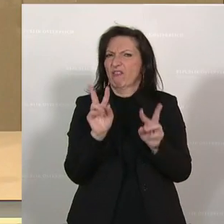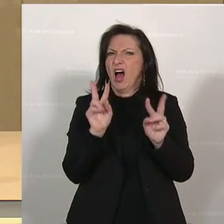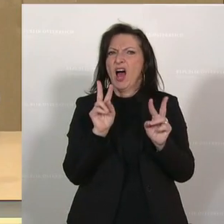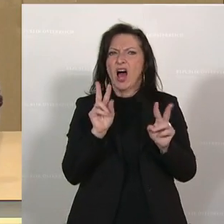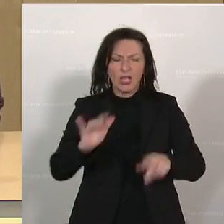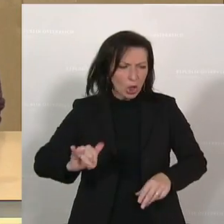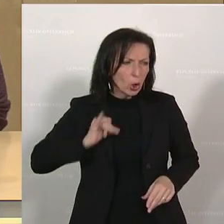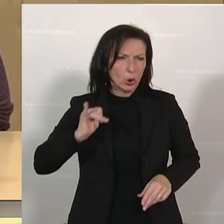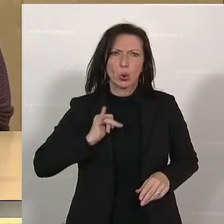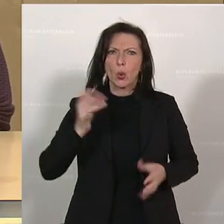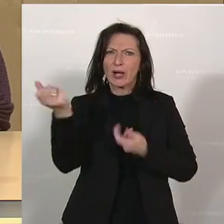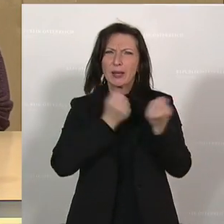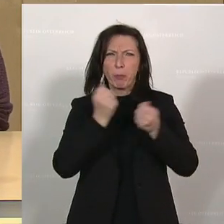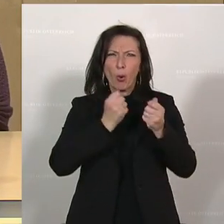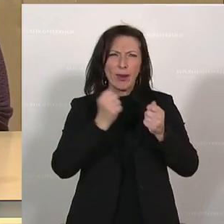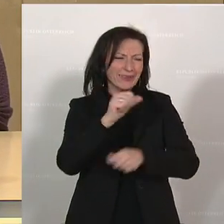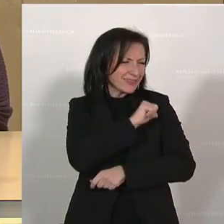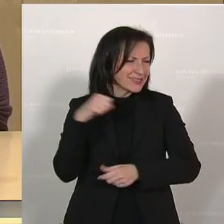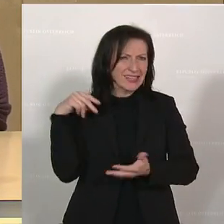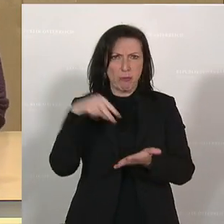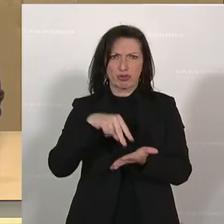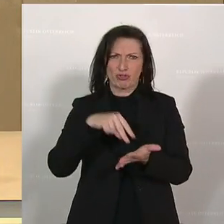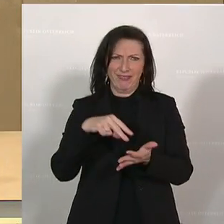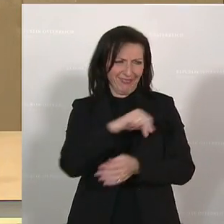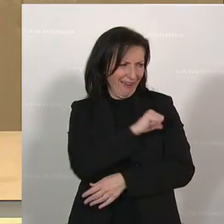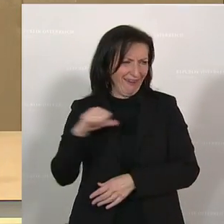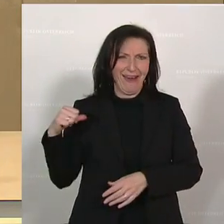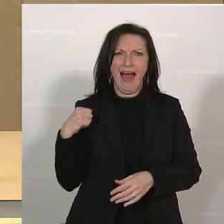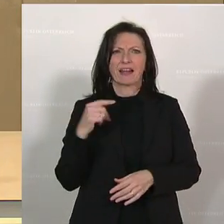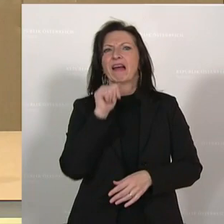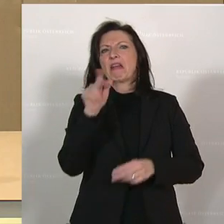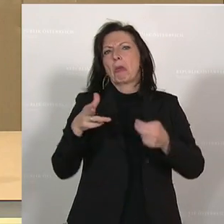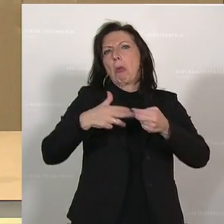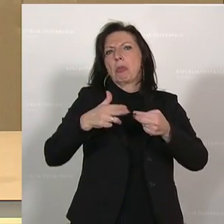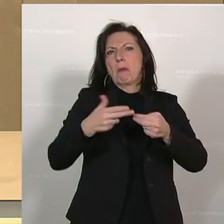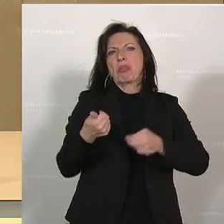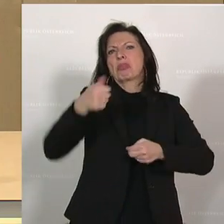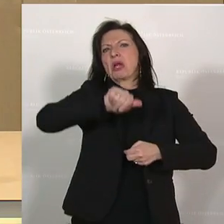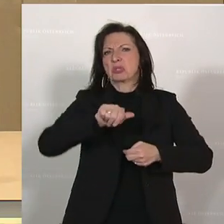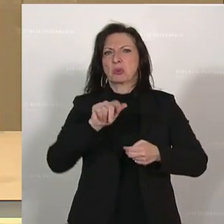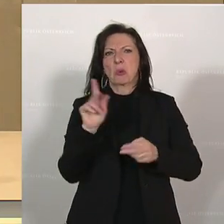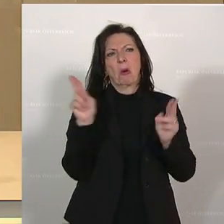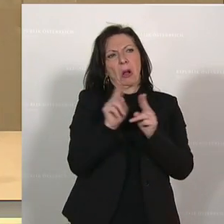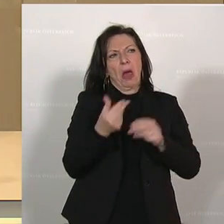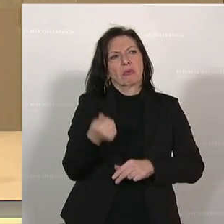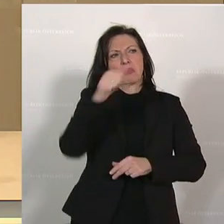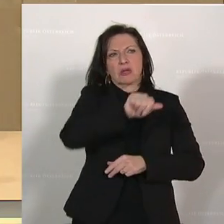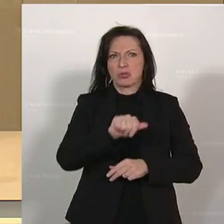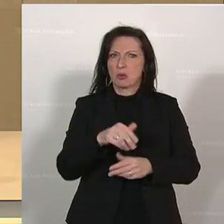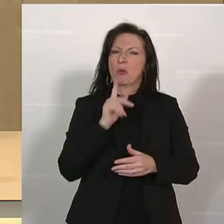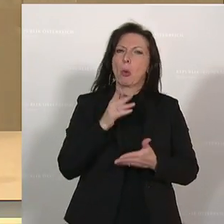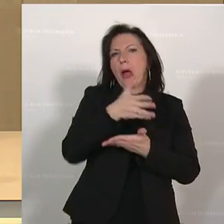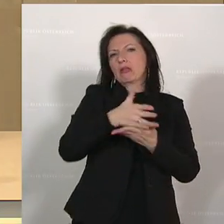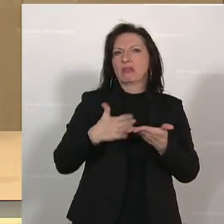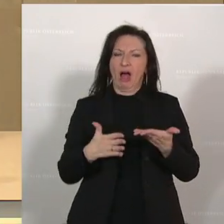Jugendpolitik mit einem Ressort, entsprechend ausgestattet ist. Kein Beiwagerl, kein Sammelsurium, kein Teilbereich